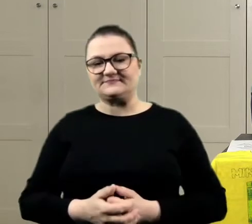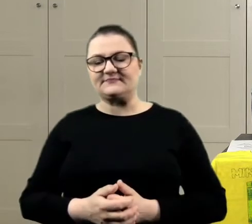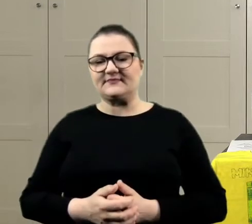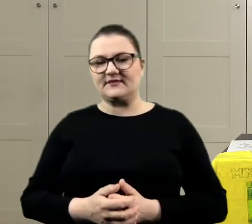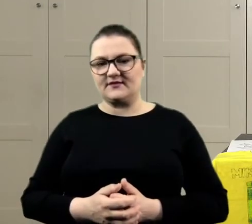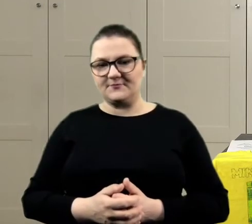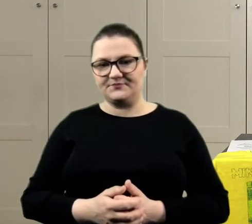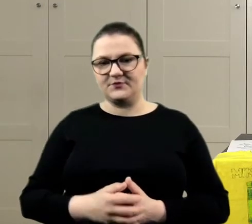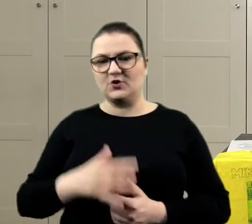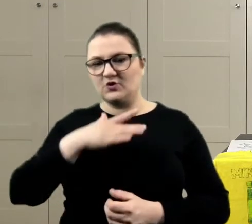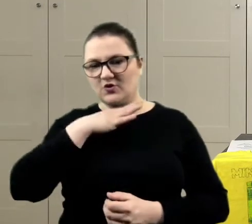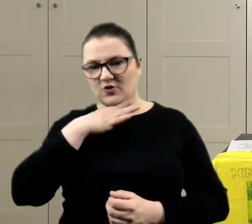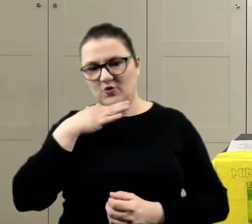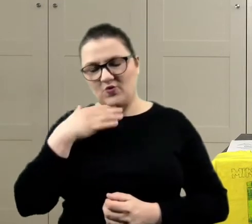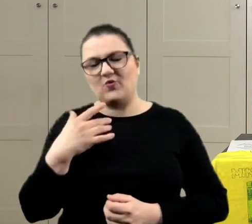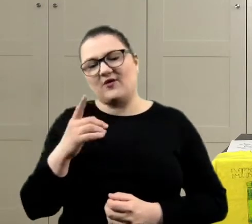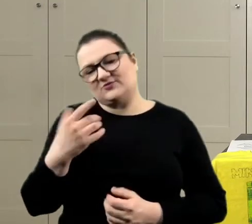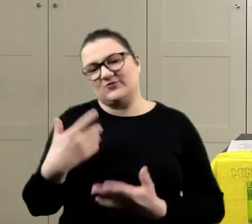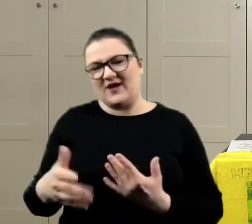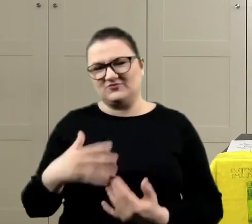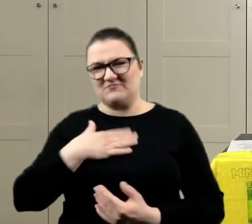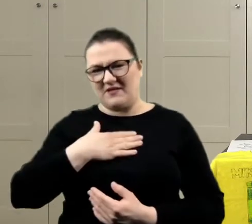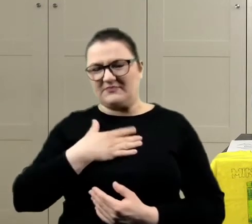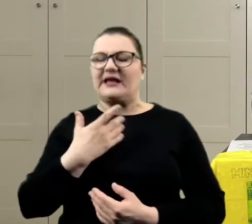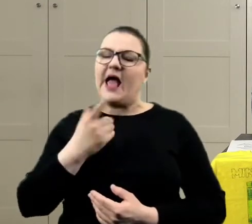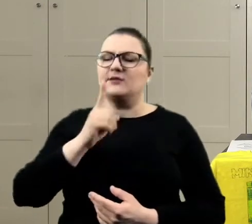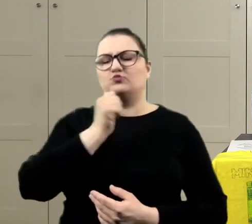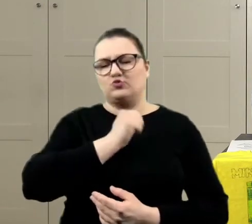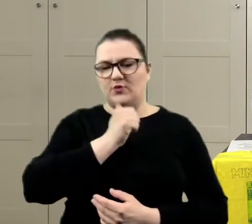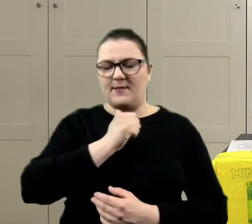Ten nasz kolor, ale spróbujemy.